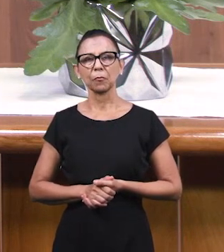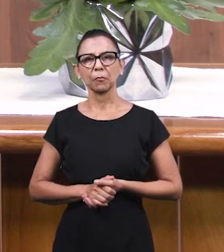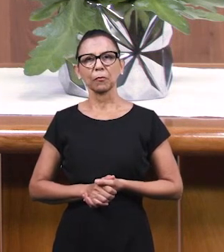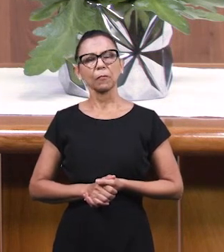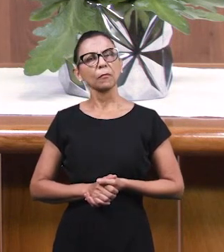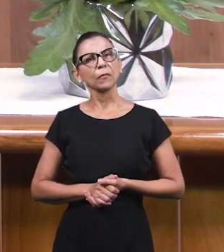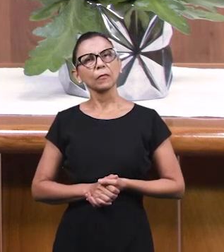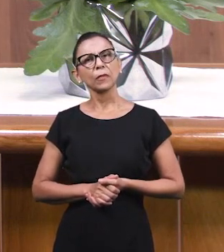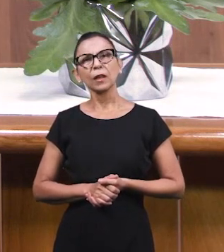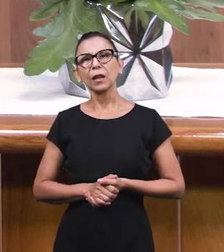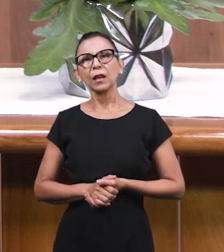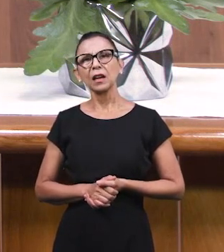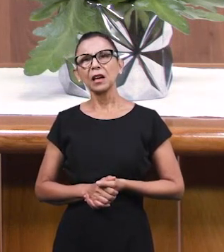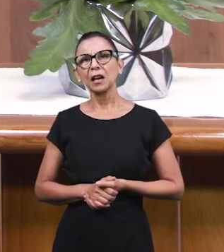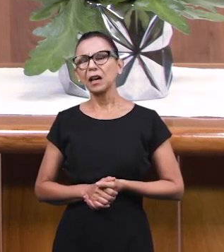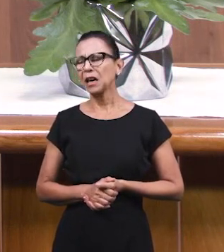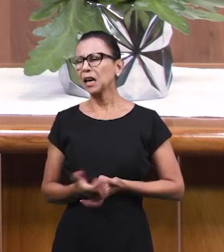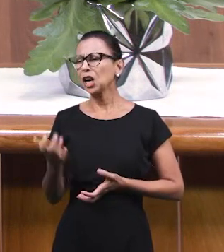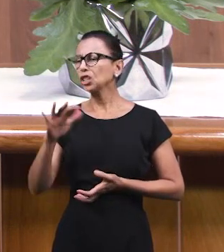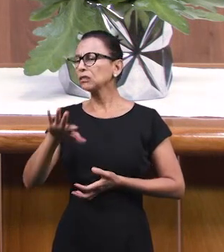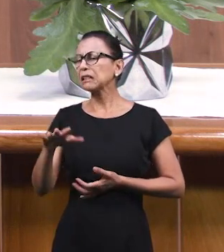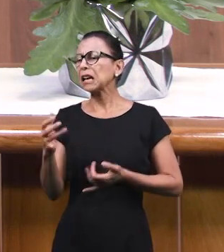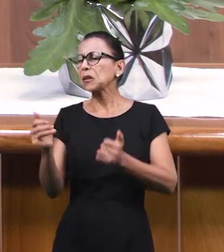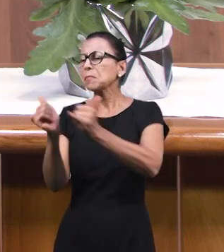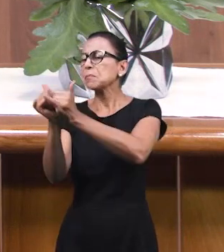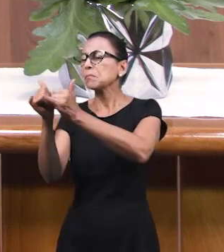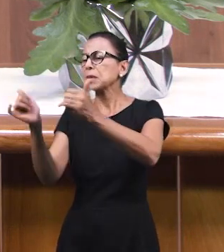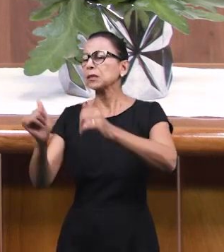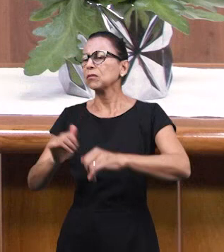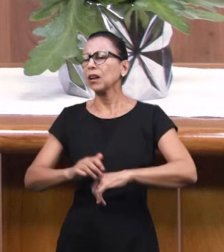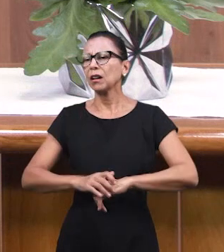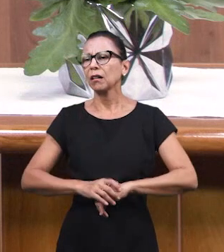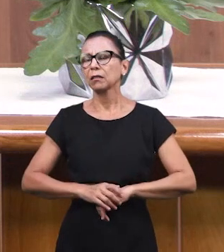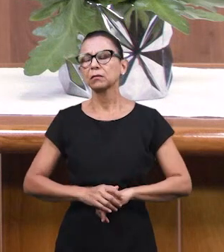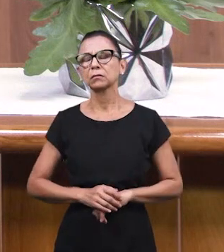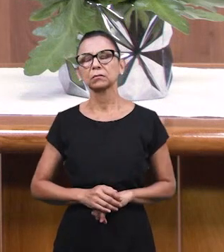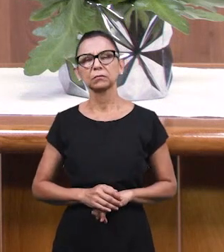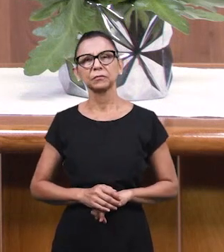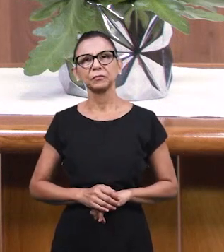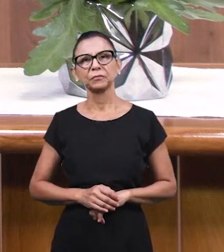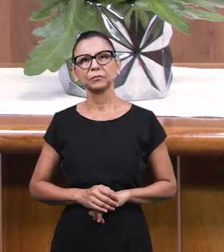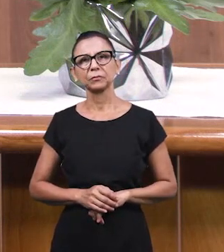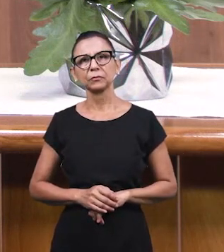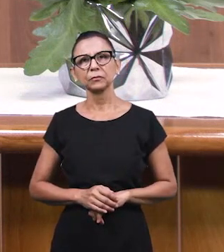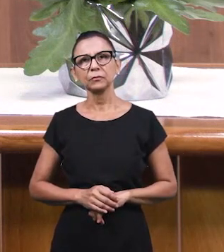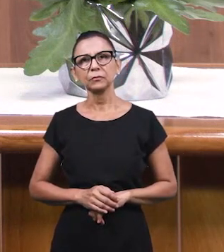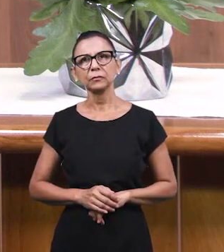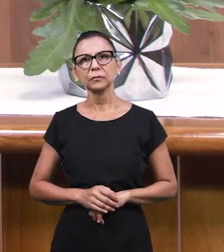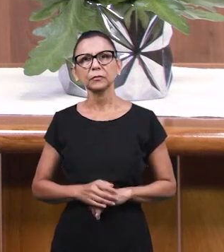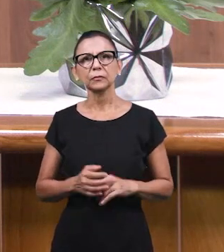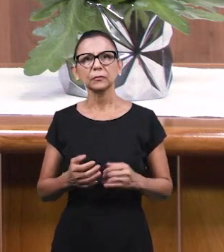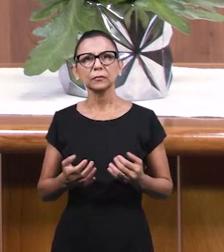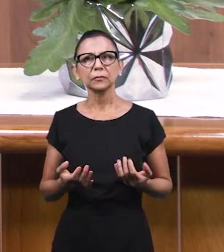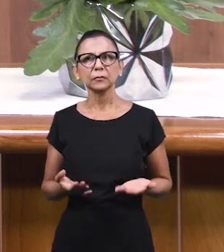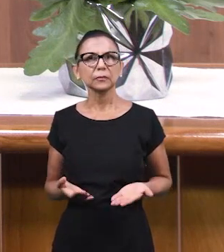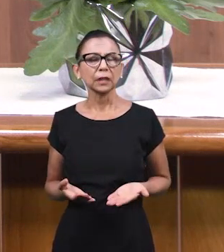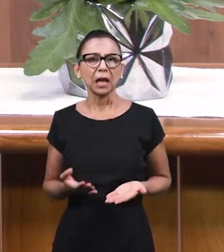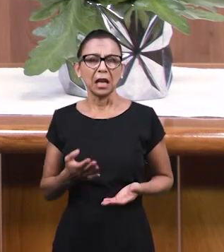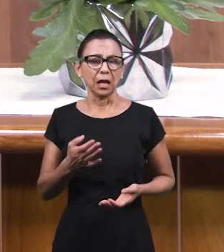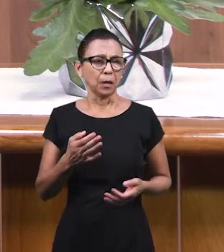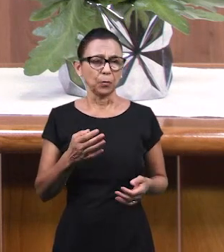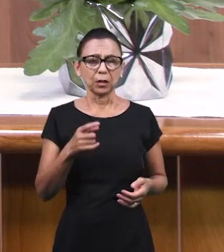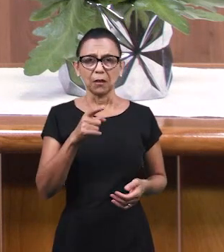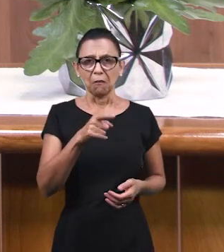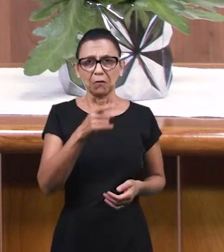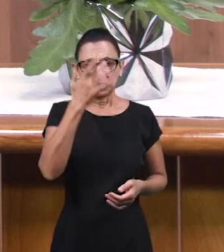Если человек говорит, что не хочет прощать, у него всегда есть мотивы для этого, причины. Ты не знаешь, что